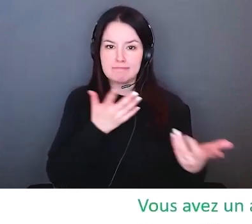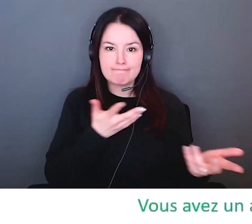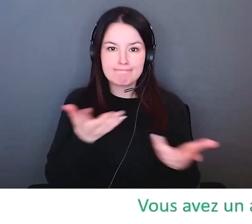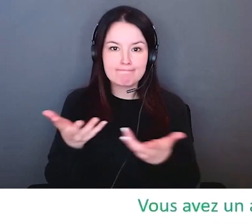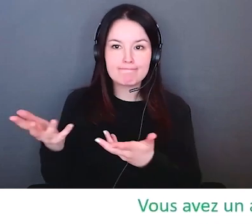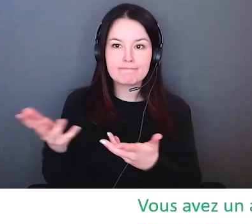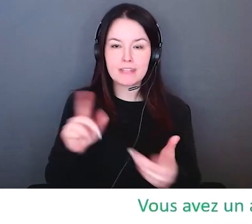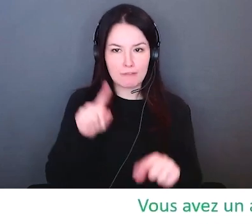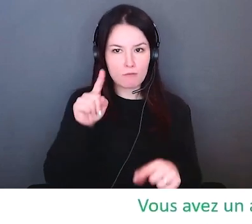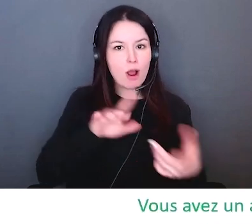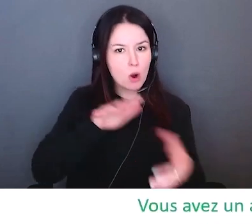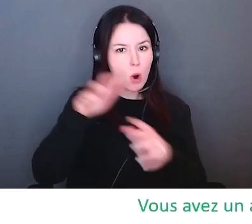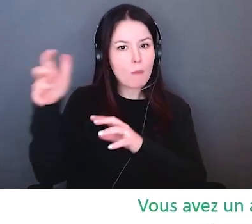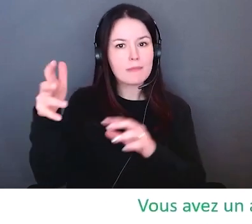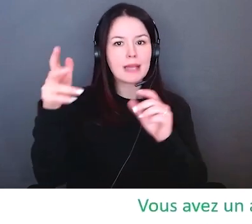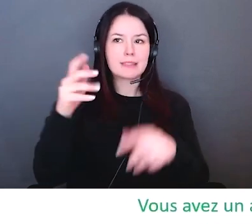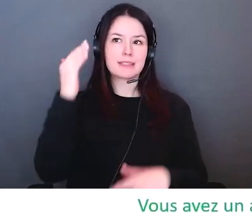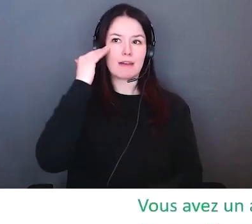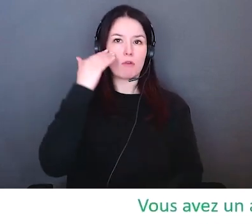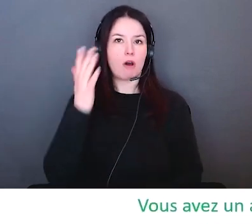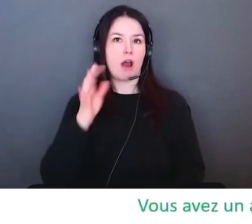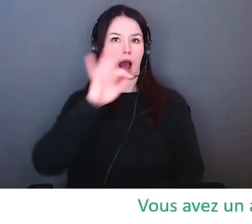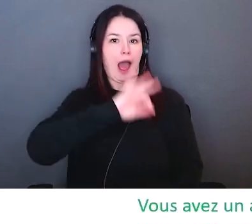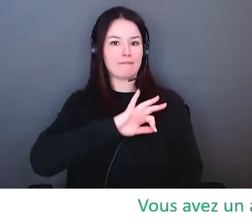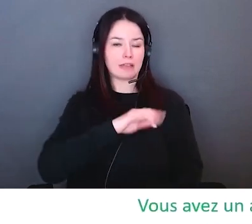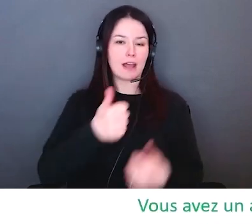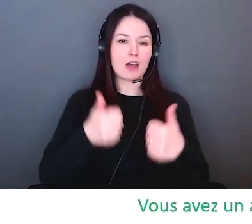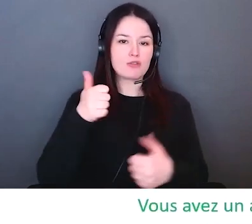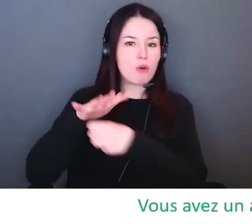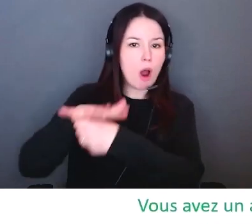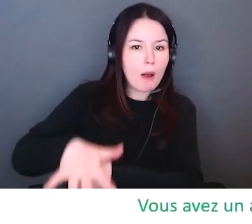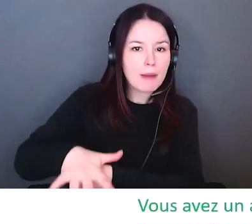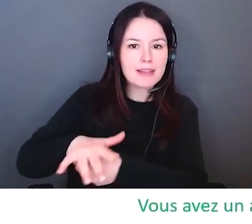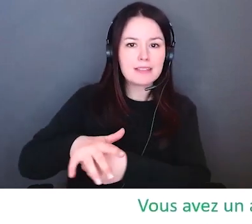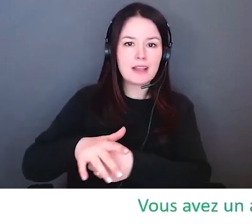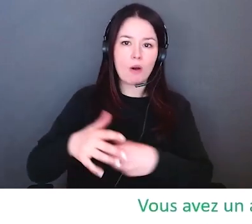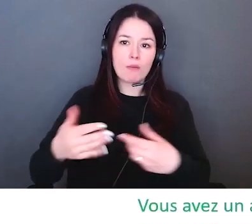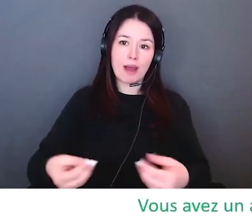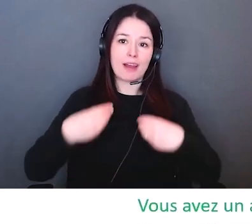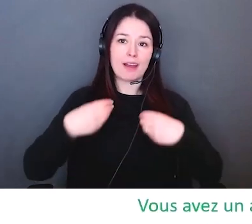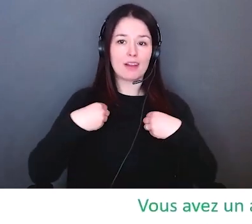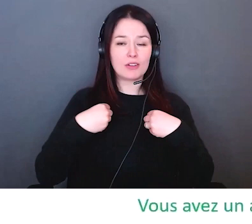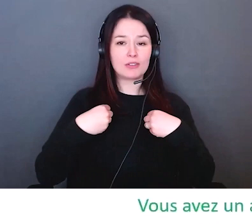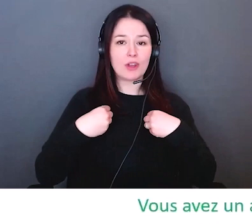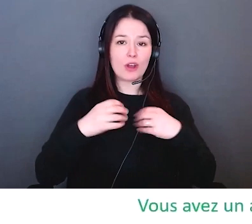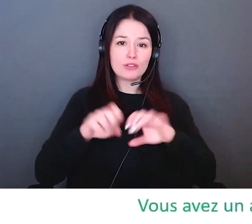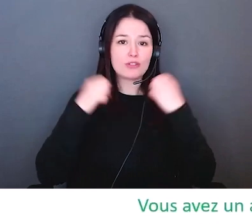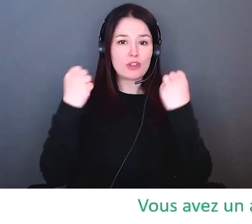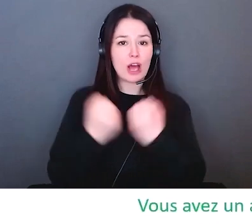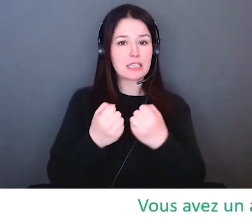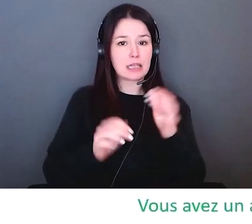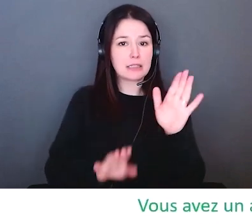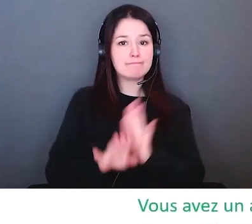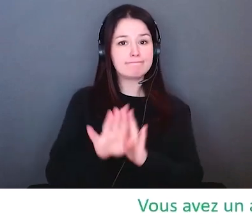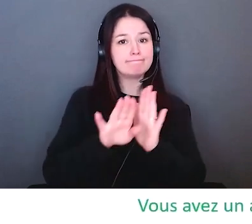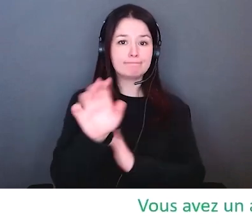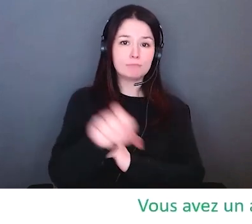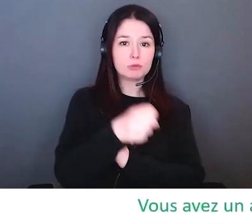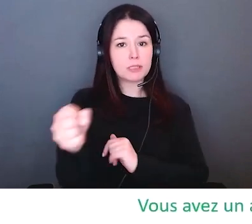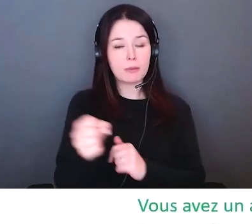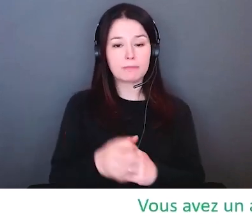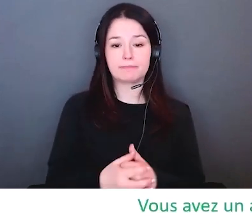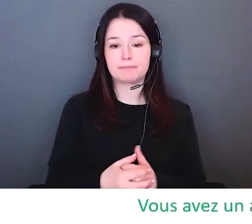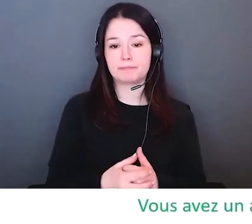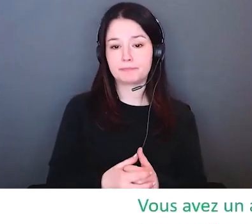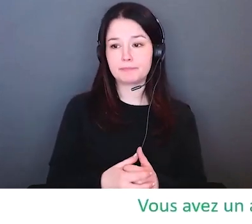donc il y a aussi ces différences au sein de chaque médaille donc au sein de cette médaille de racisme il y a les leçons que j'ai à